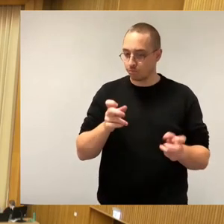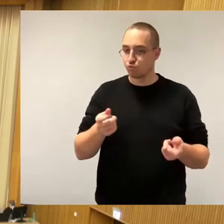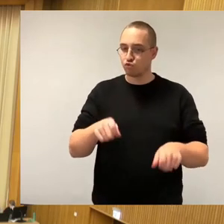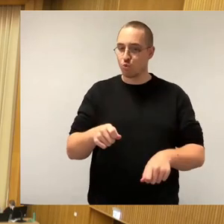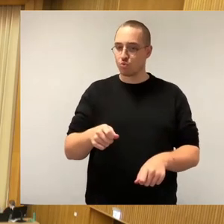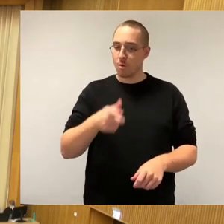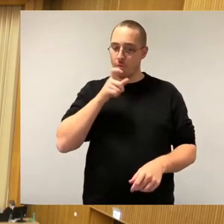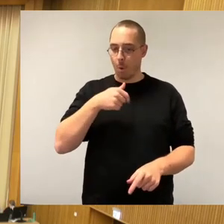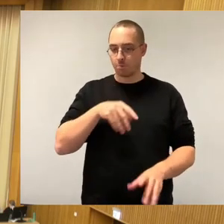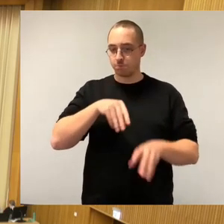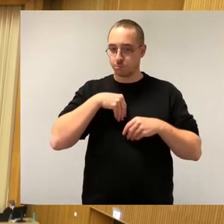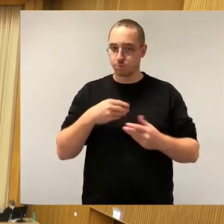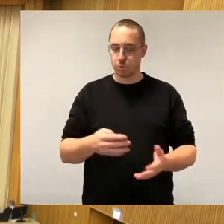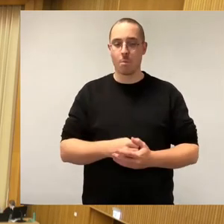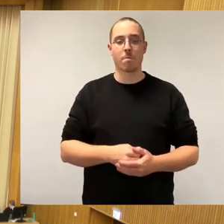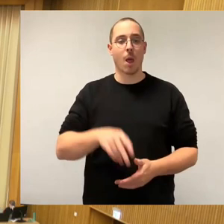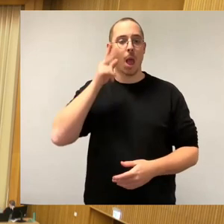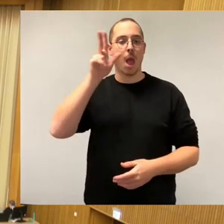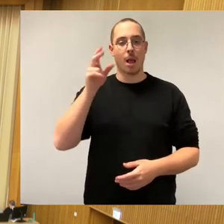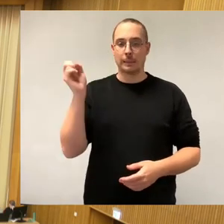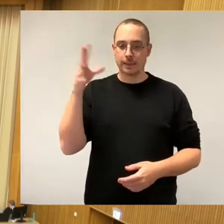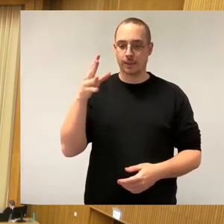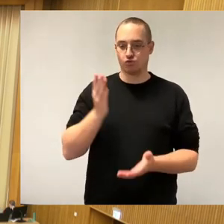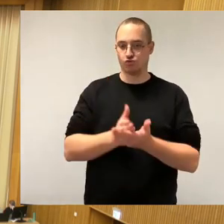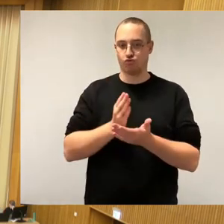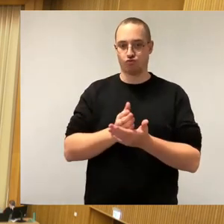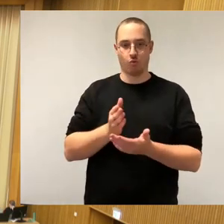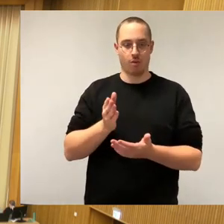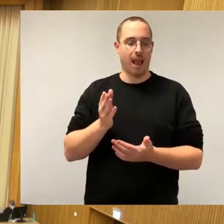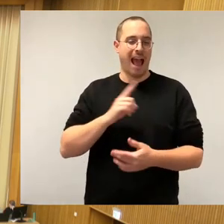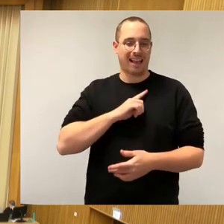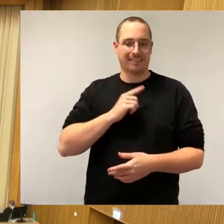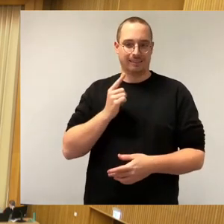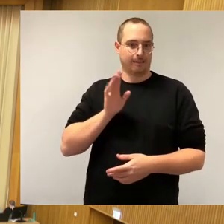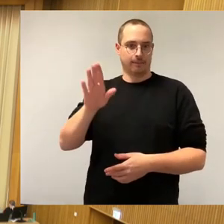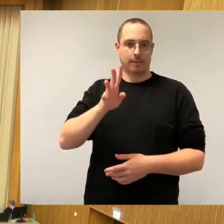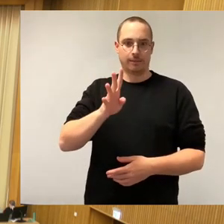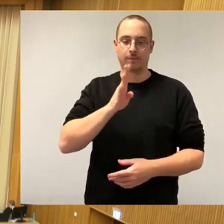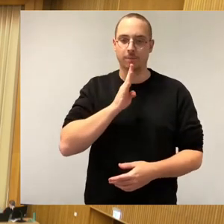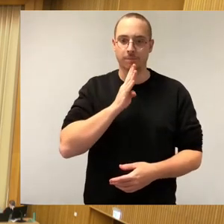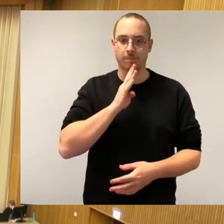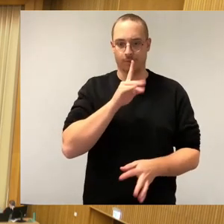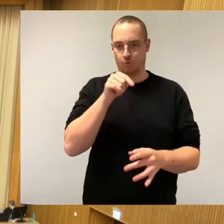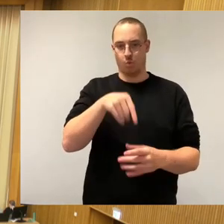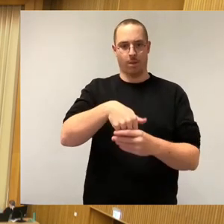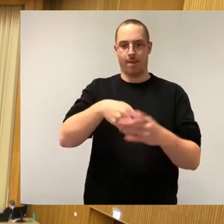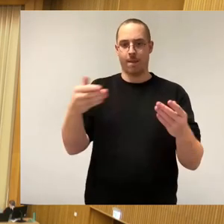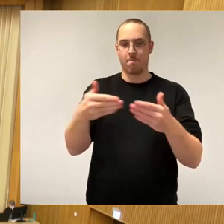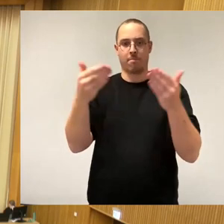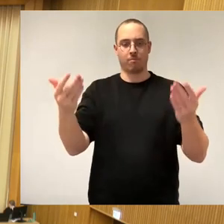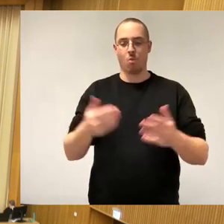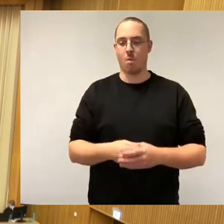Lichty hat es ja in seinen Aussagen eigentlich selbst widersprochen. Zunächst möchte ich erst einmal der Betitelung als Nazi widersprechen. Ich denke,